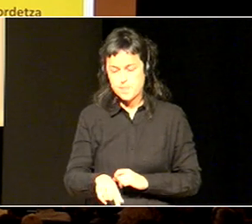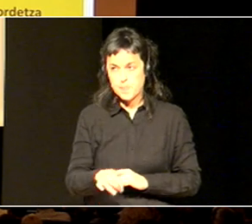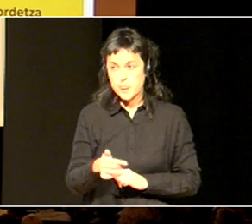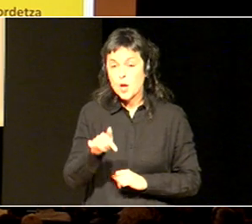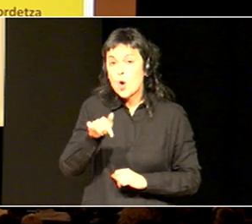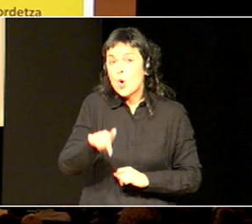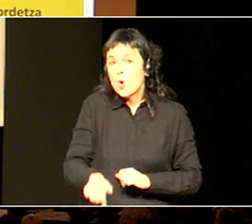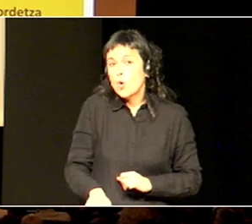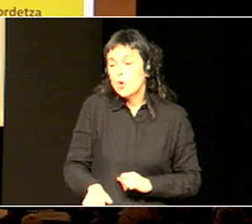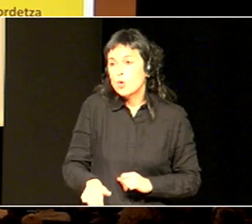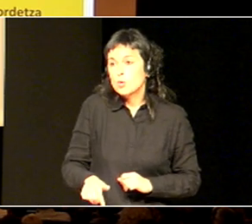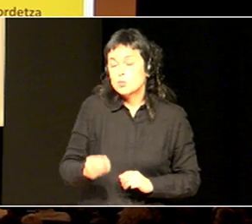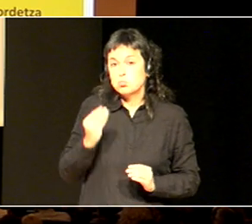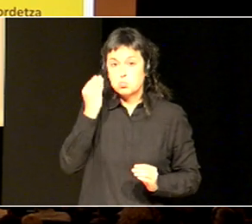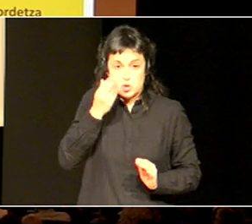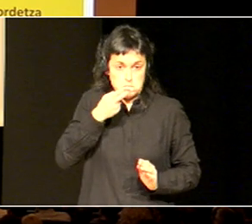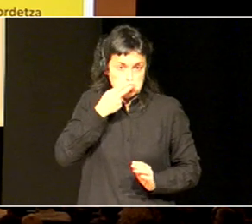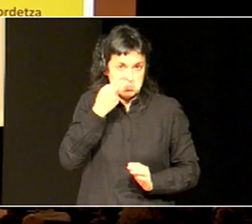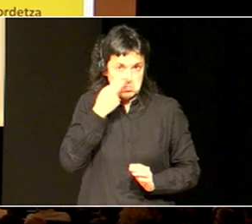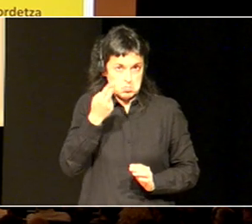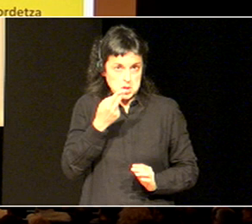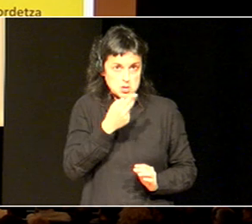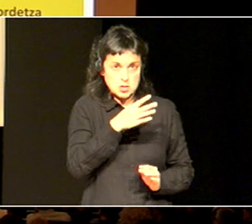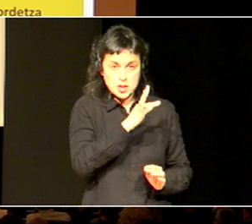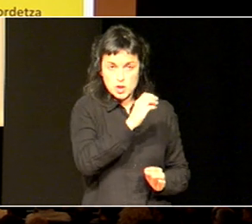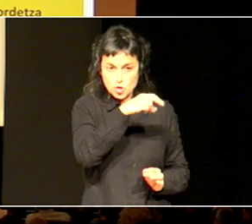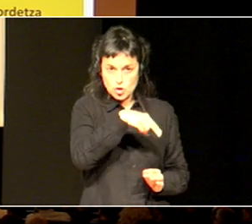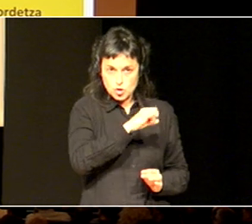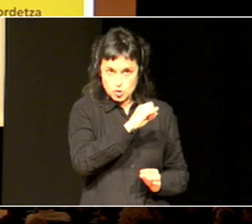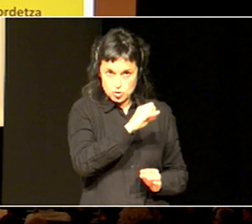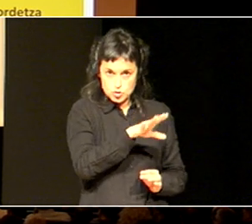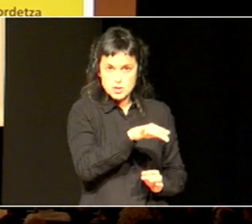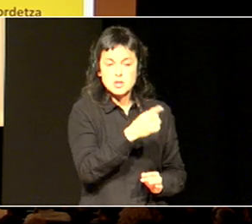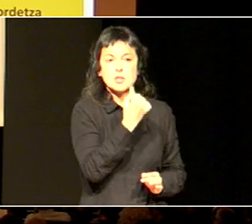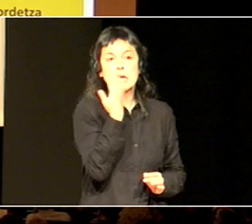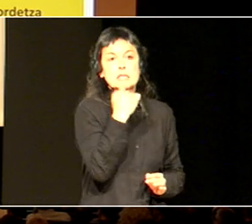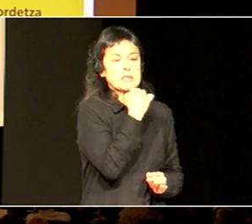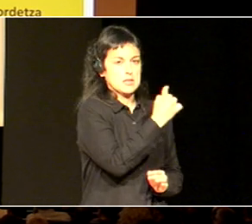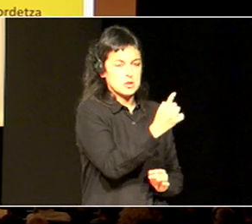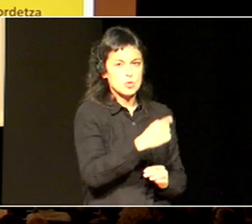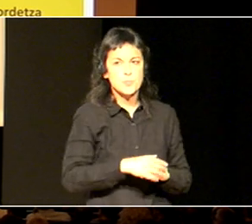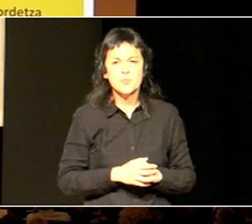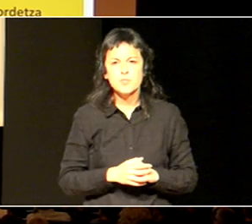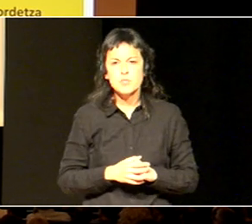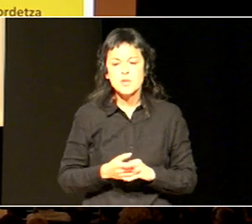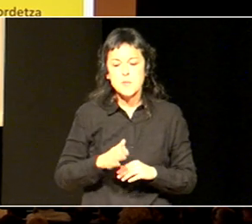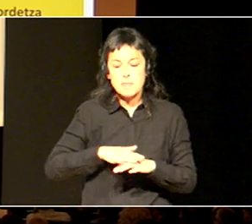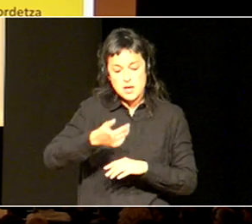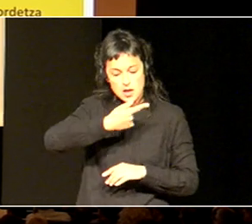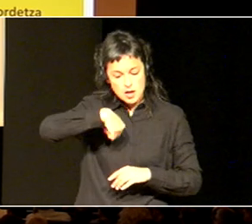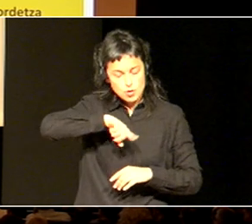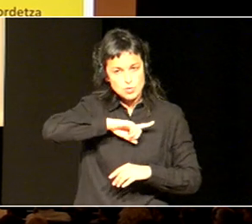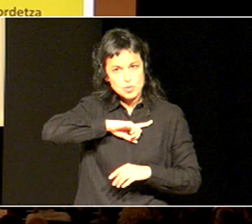dut oso, interesgarria bebai izan da, Mr. Wood, komentatu da hoena, guretzat ere, eta hori ikusten da,